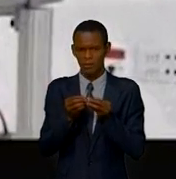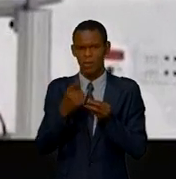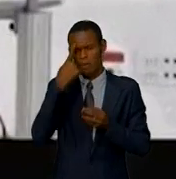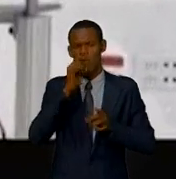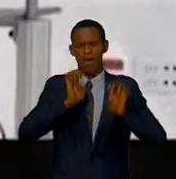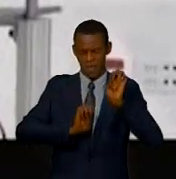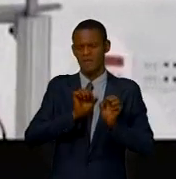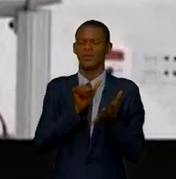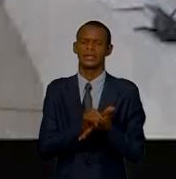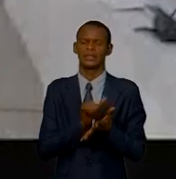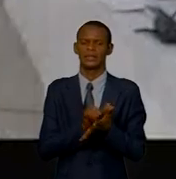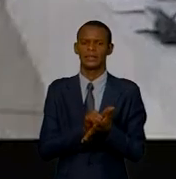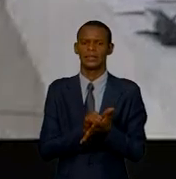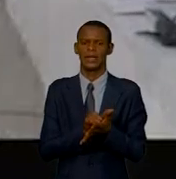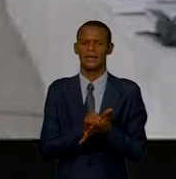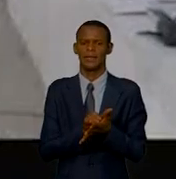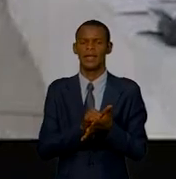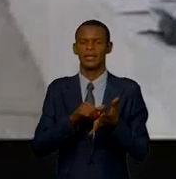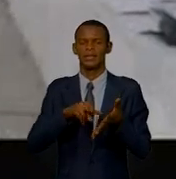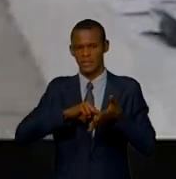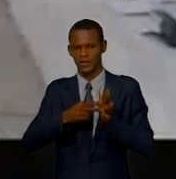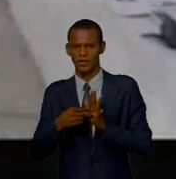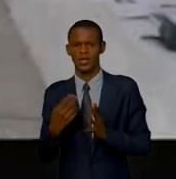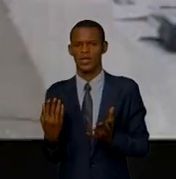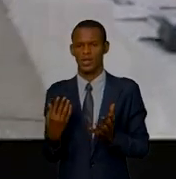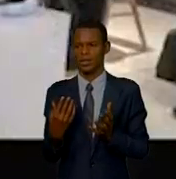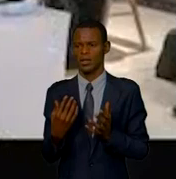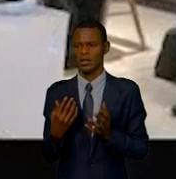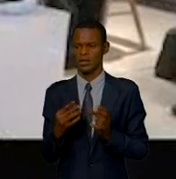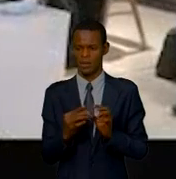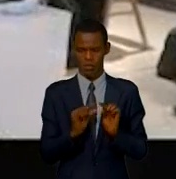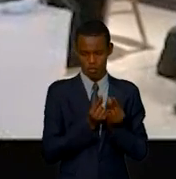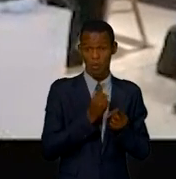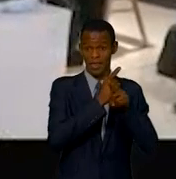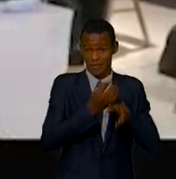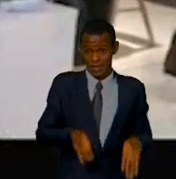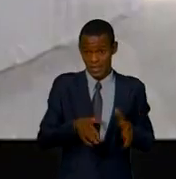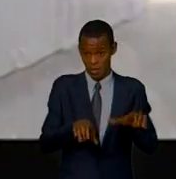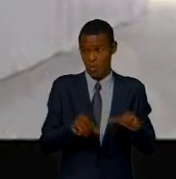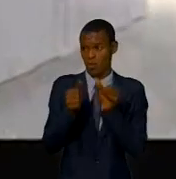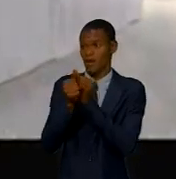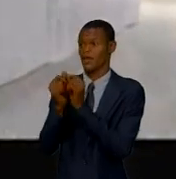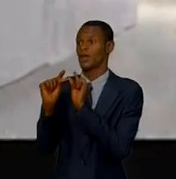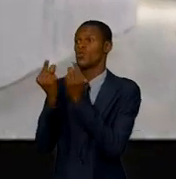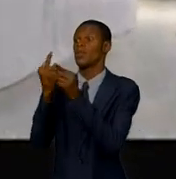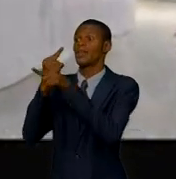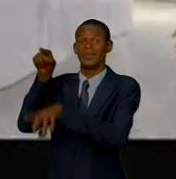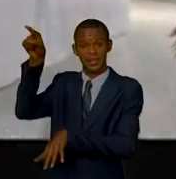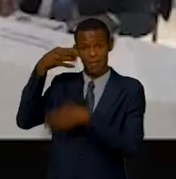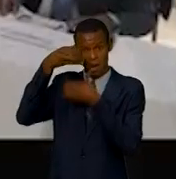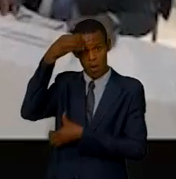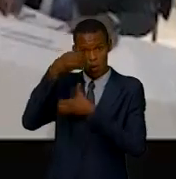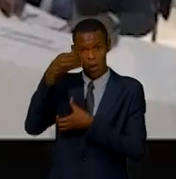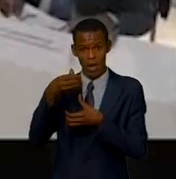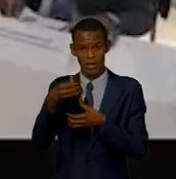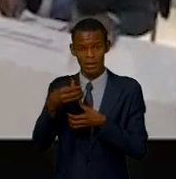de voûte de la rencontre à Kinshasa entre les organes de défense et de sécurité de la RDC et du Rwanda du 15 au